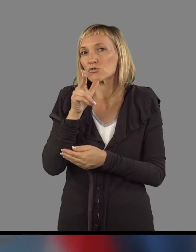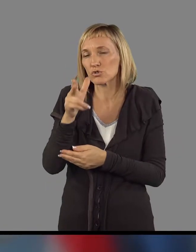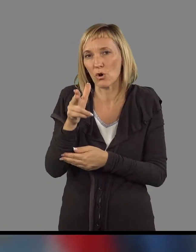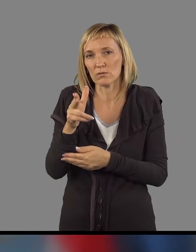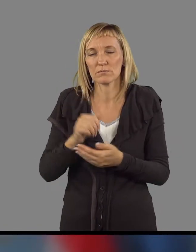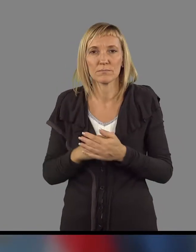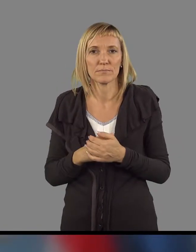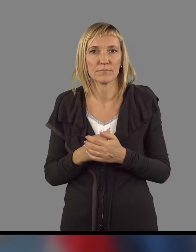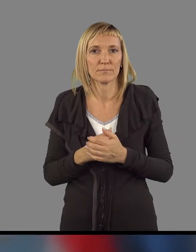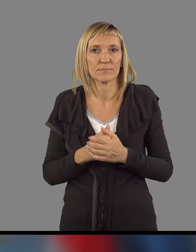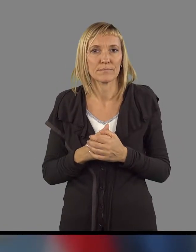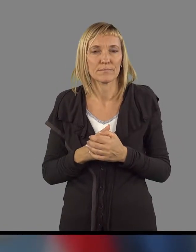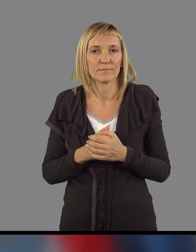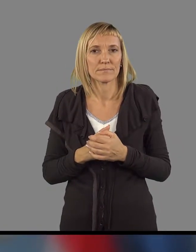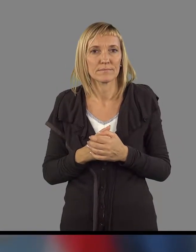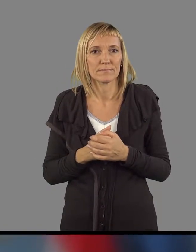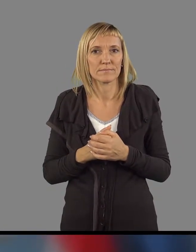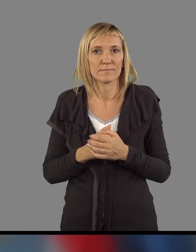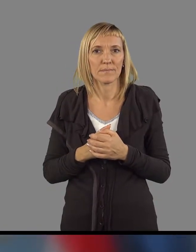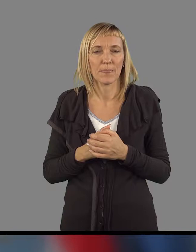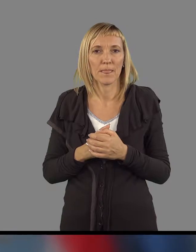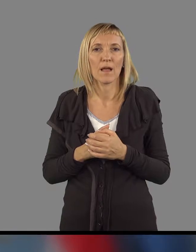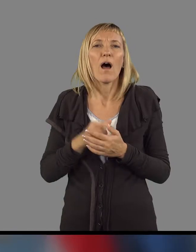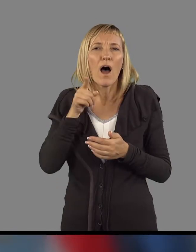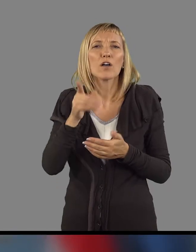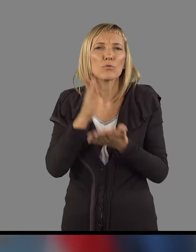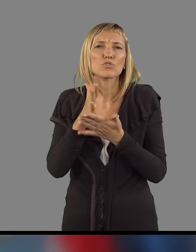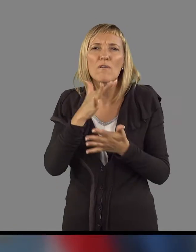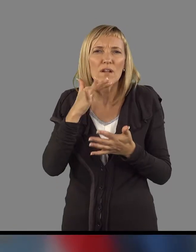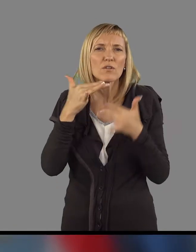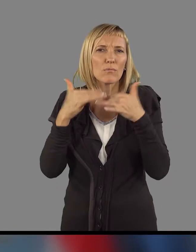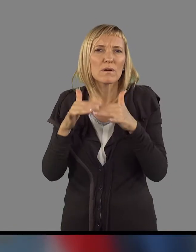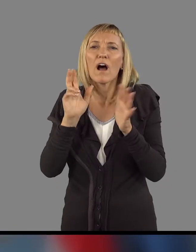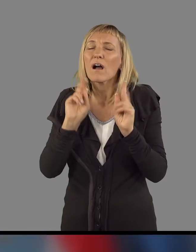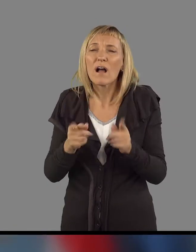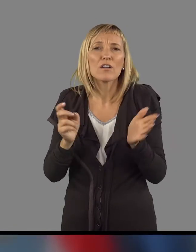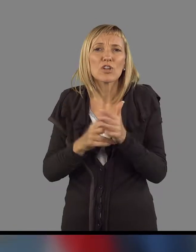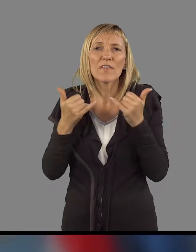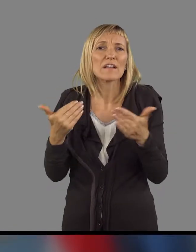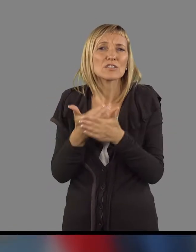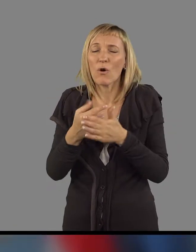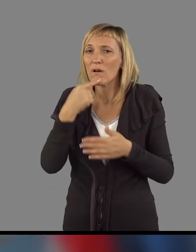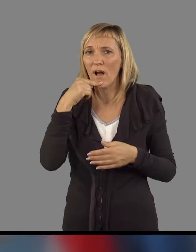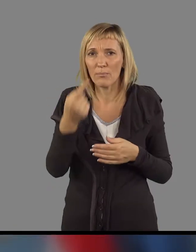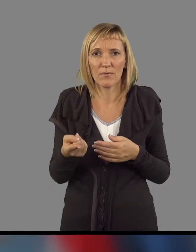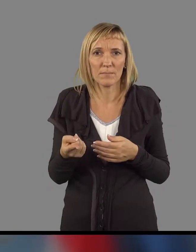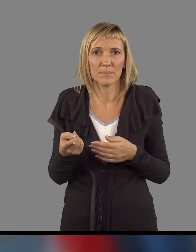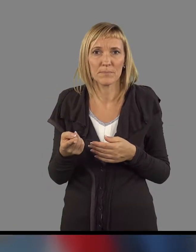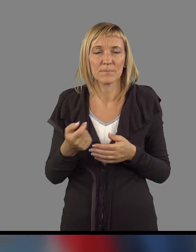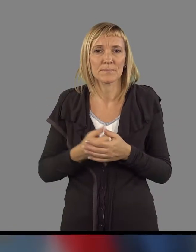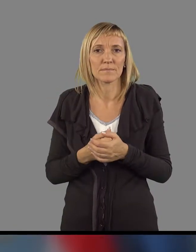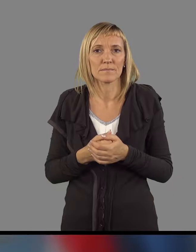če bi poprosljeno lahko še na to. Ja, se je bilo na to temo že veliko povedanega, ne vem, kaj bi lahko danes novega povedal.